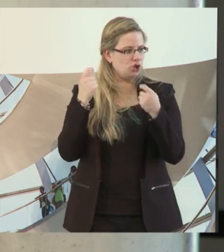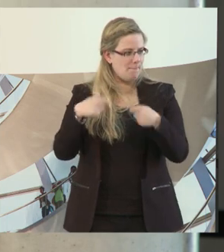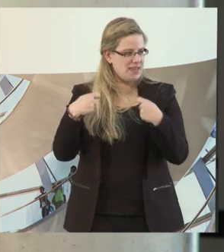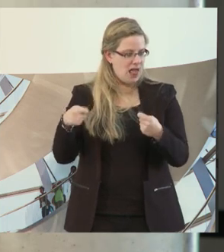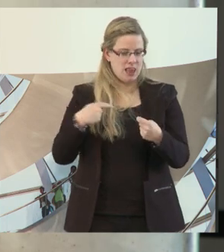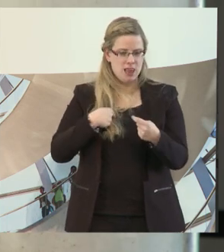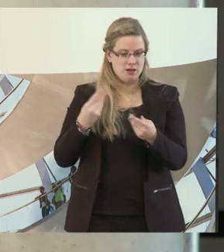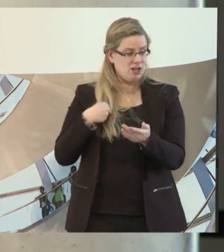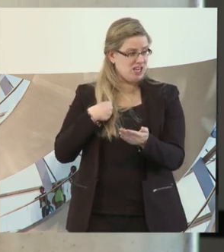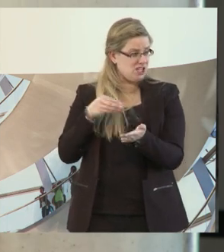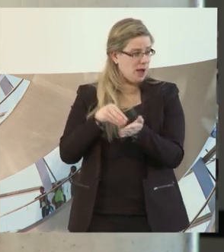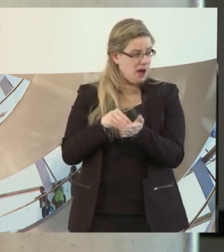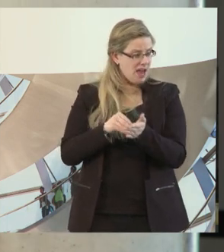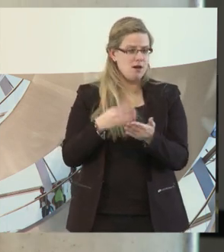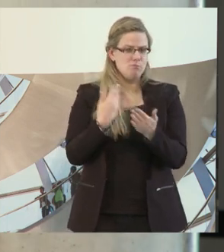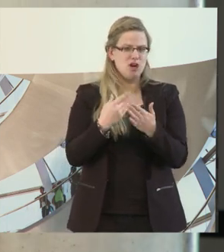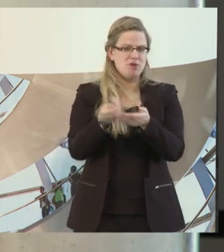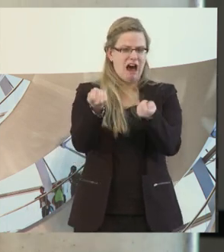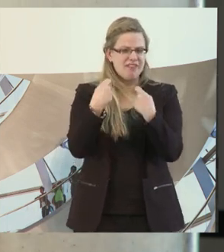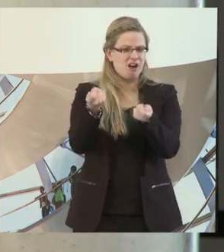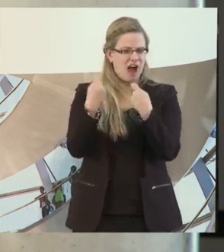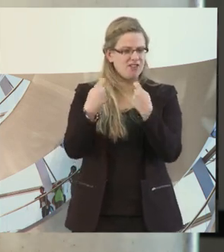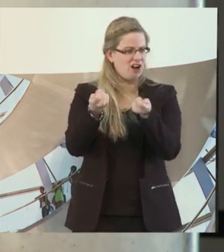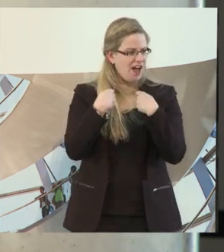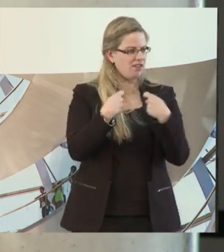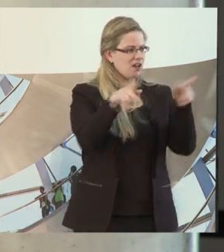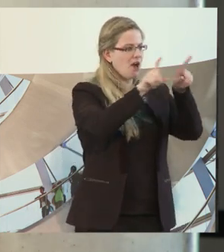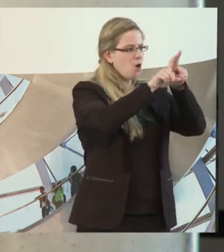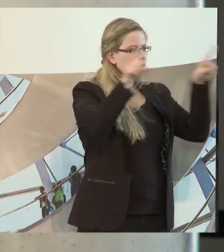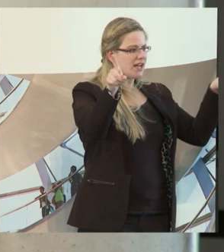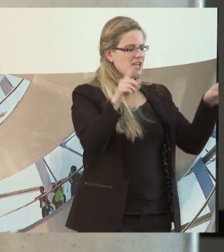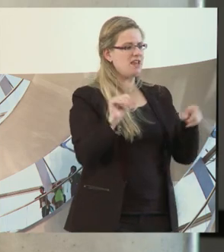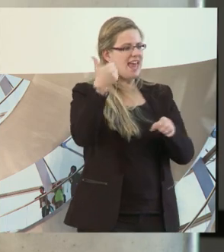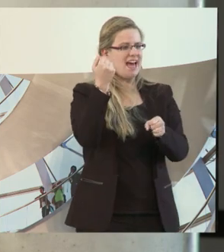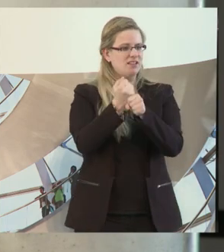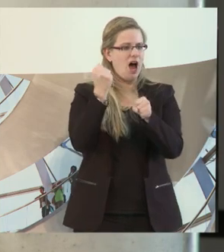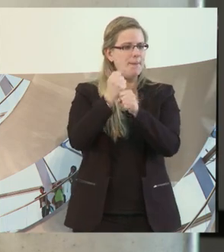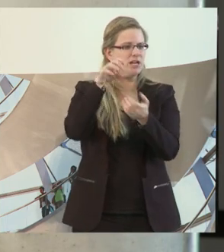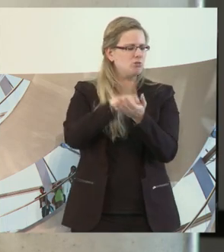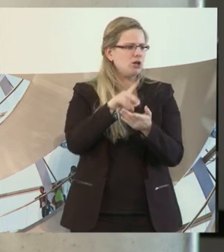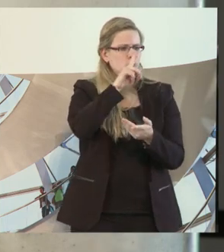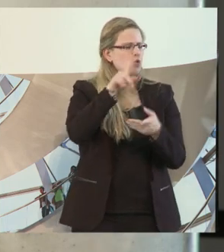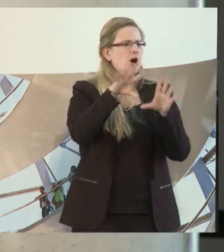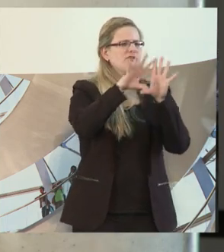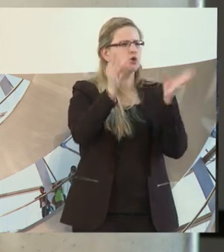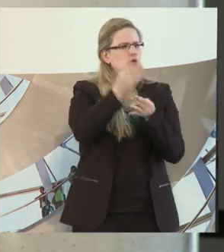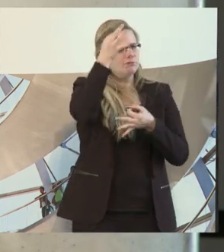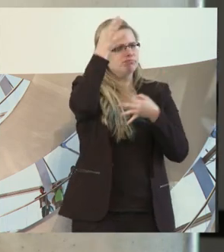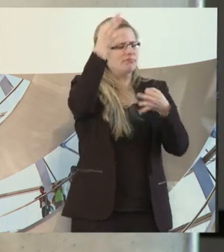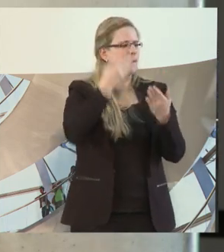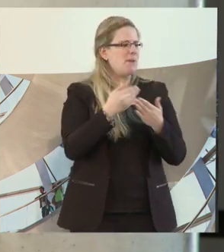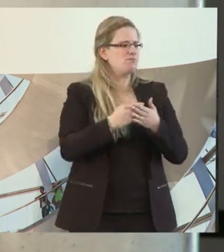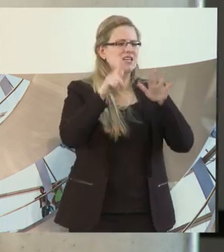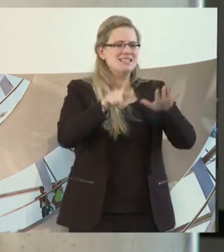Anträge, wenn wir unsere Sitzungen haben, von Unternehmen auf dem ersten Arbeitsmarkt, ich sage nur mal eine Summe, die spinne ich mal so dahin, von 17